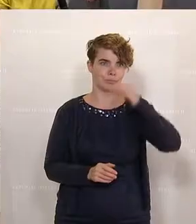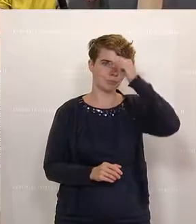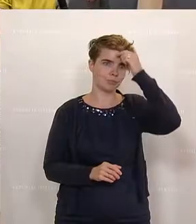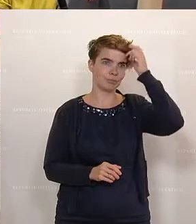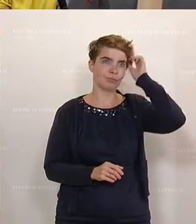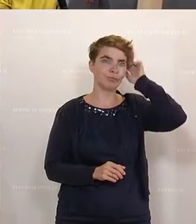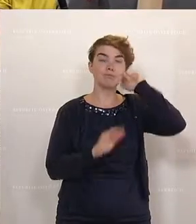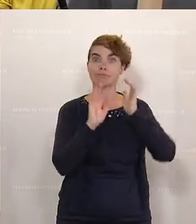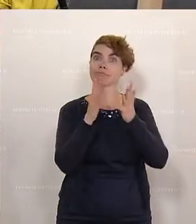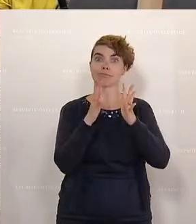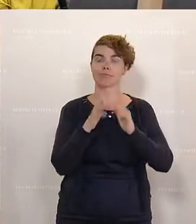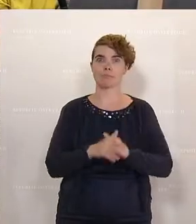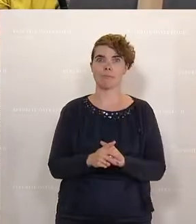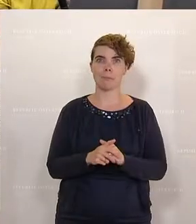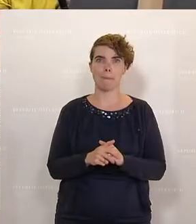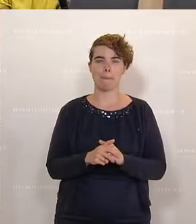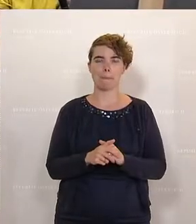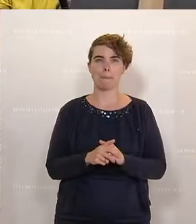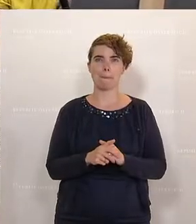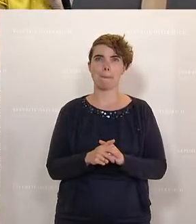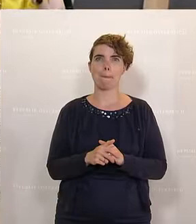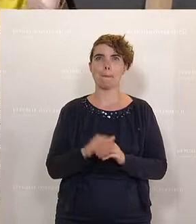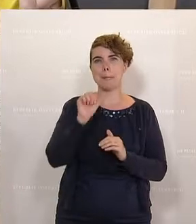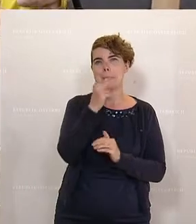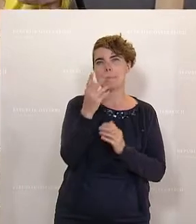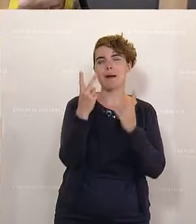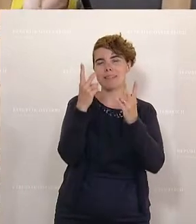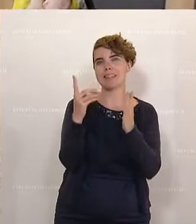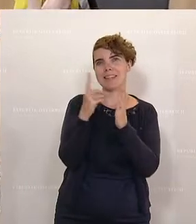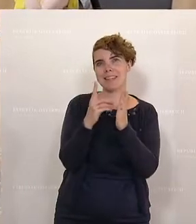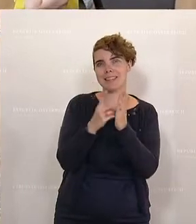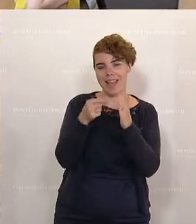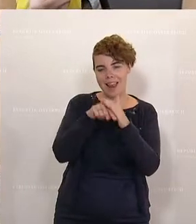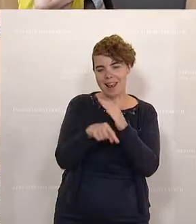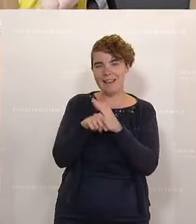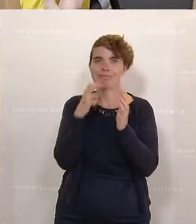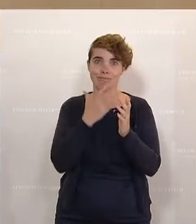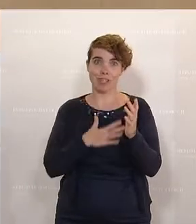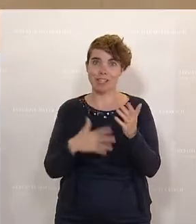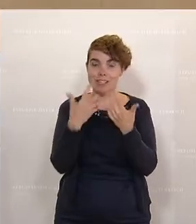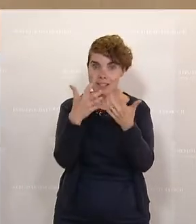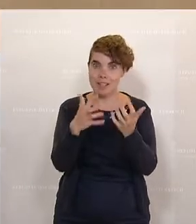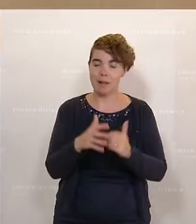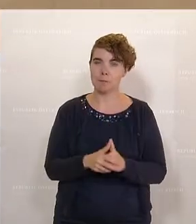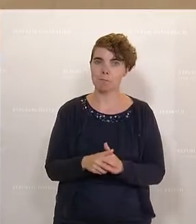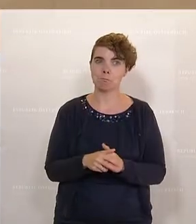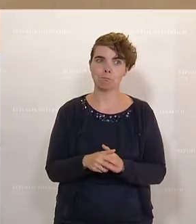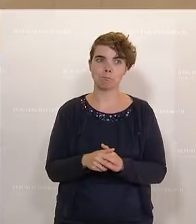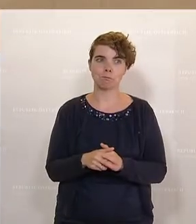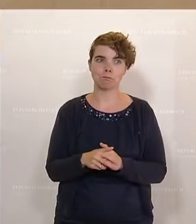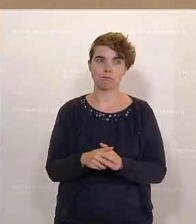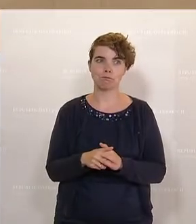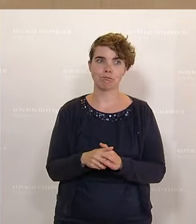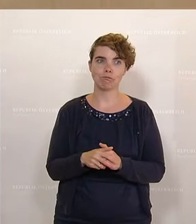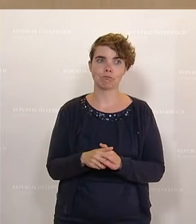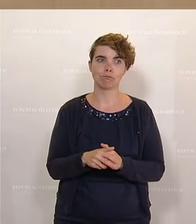Ich möchte hier an dieser Stelle einige wichtige Details dieser Reform darlegen. Im Zuge der Arbeiten an